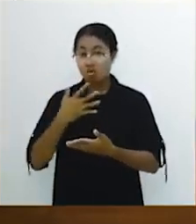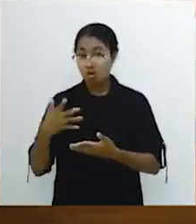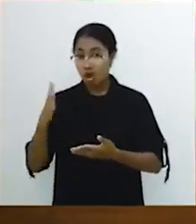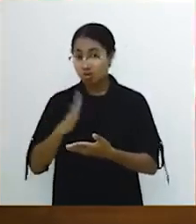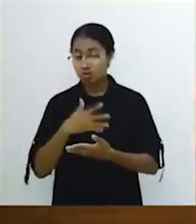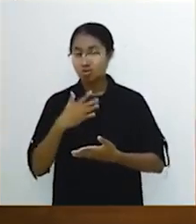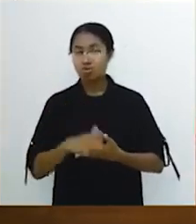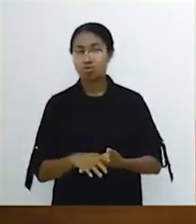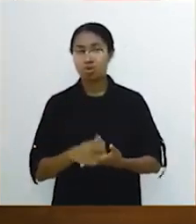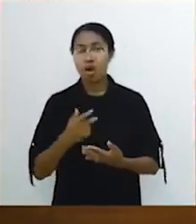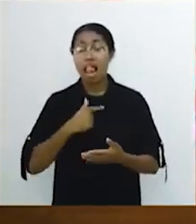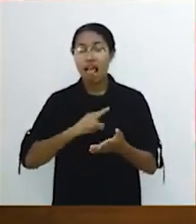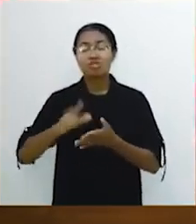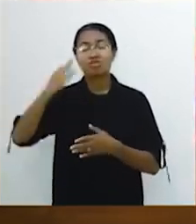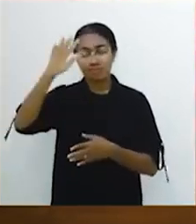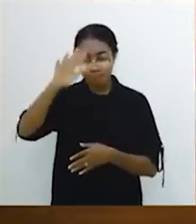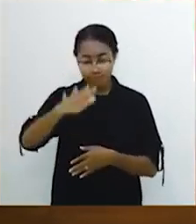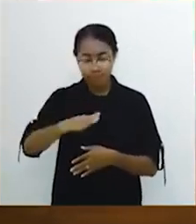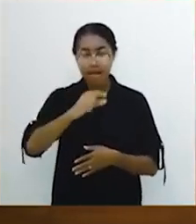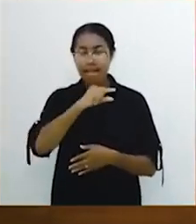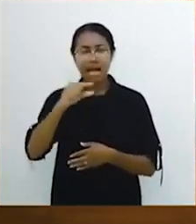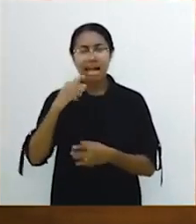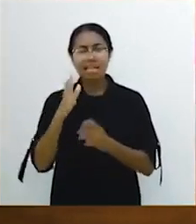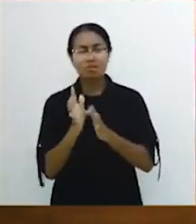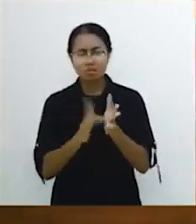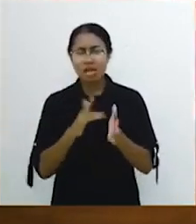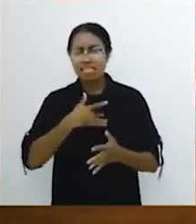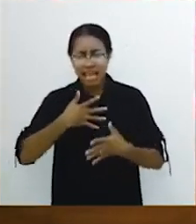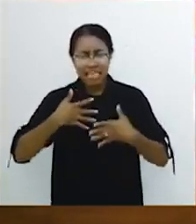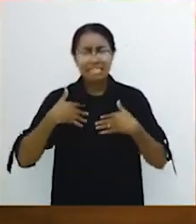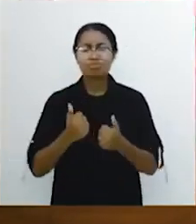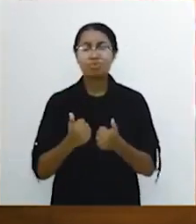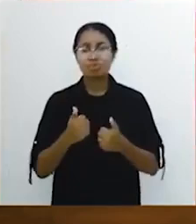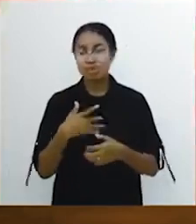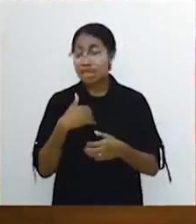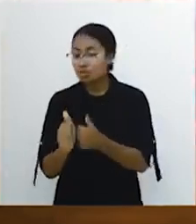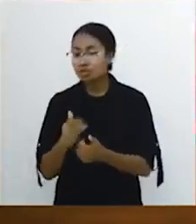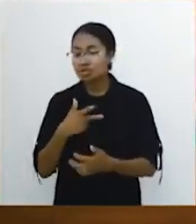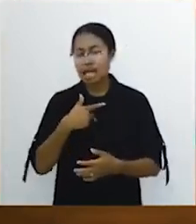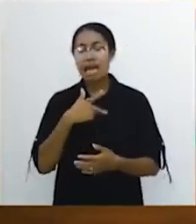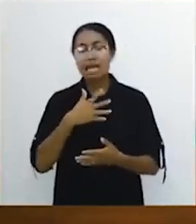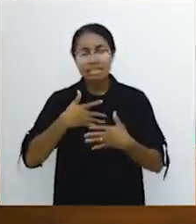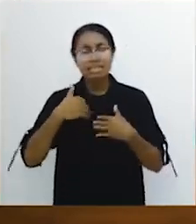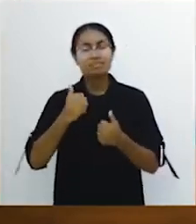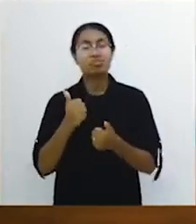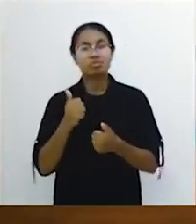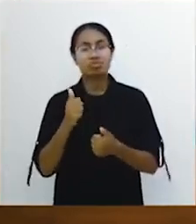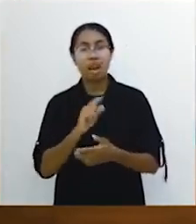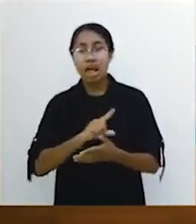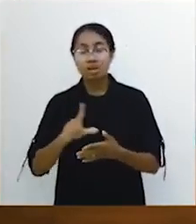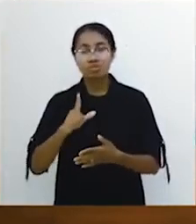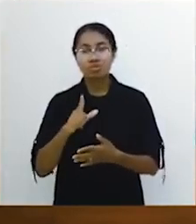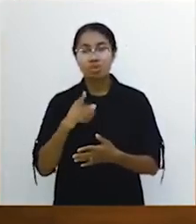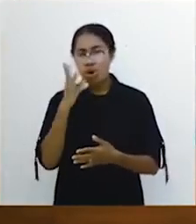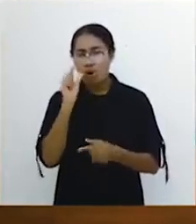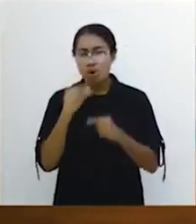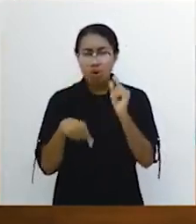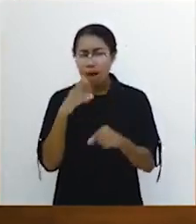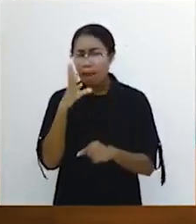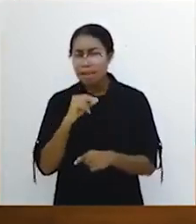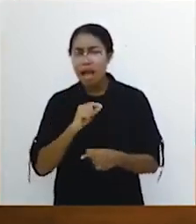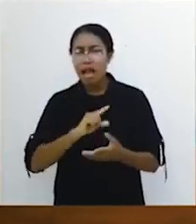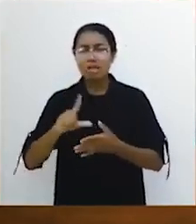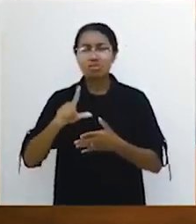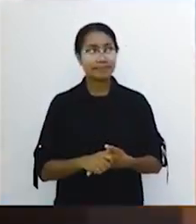naikkan. Saya tumpangkan tangan. Katakan pada Yesus. Saya sudah sembuh. Katakan saya sudah sembuh. Katakan maka yang sakit. Saya sudah sembuh. Saya sudah sembuh. sudah